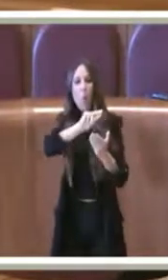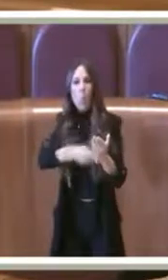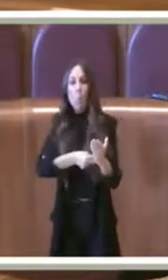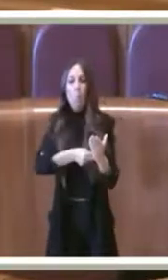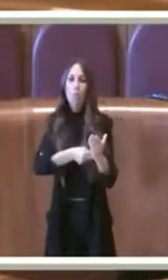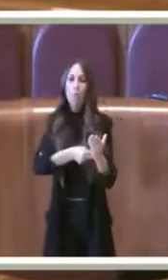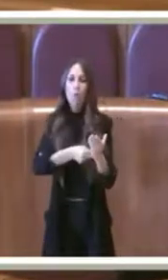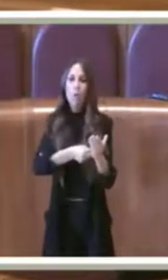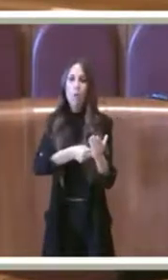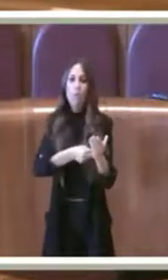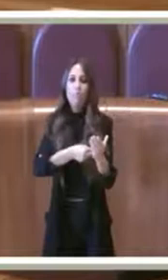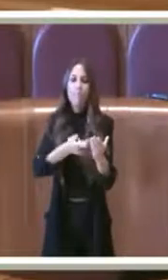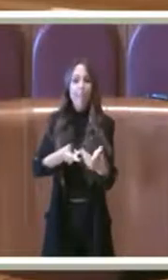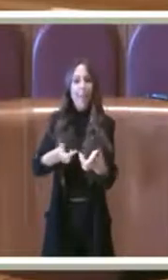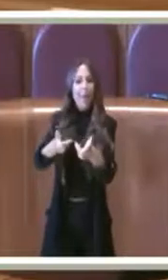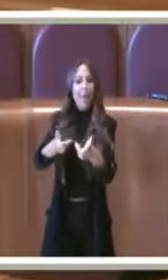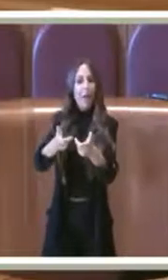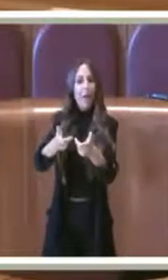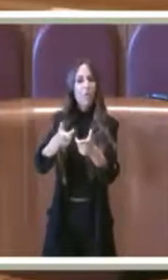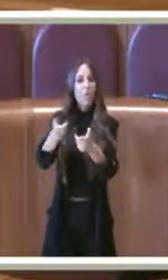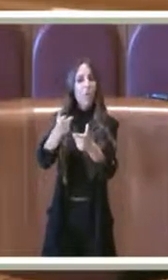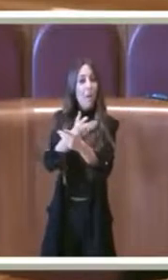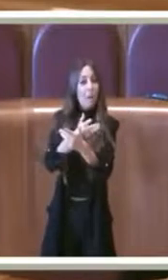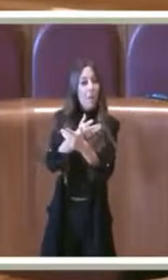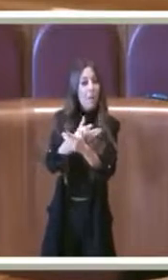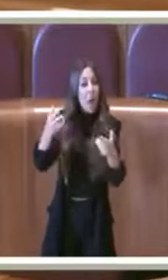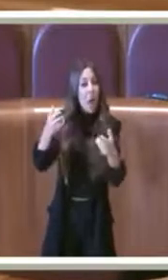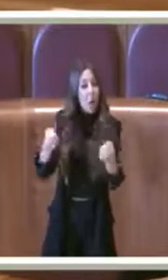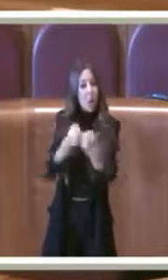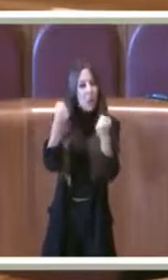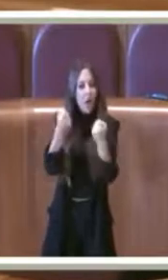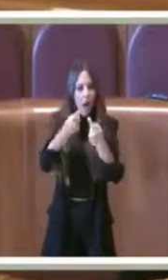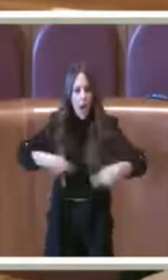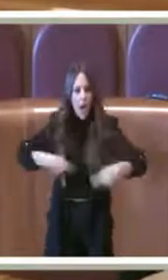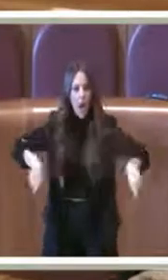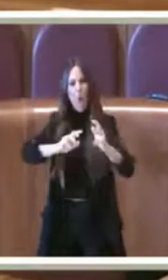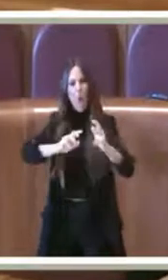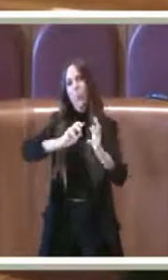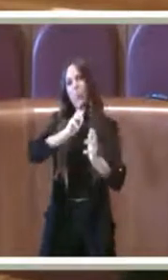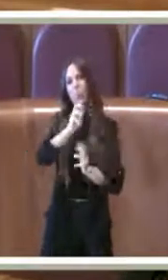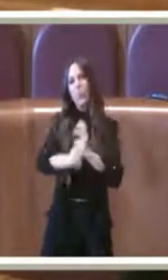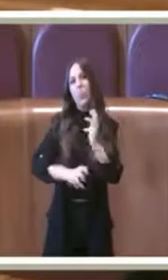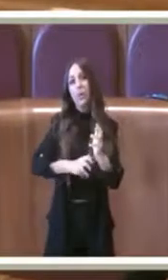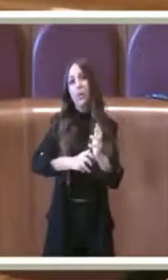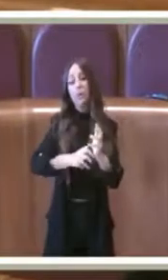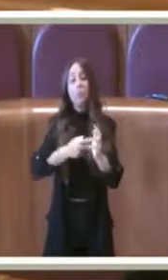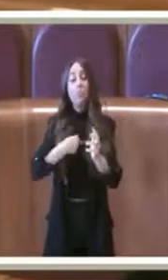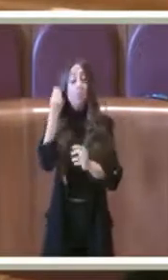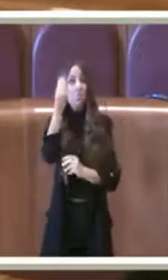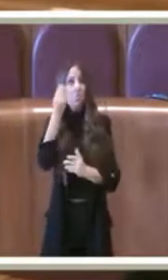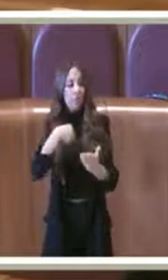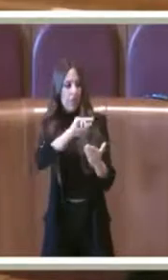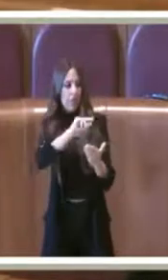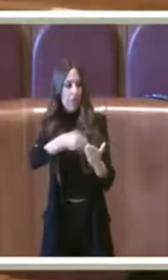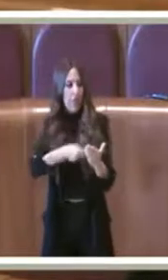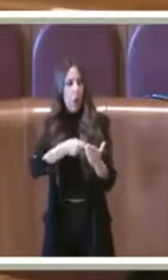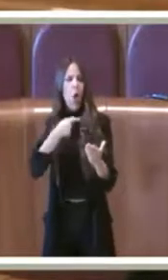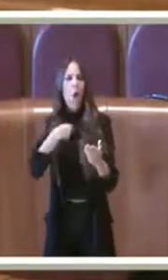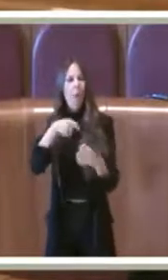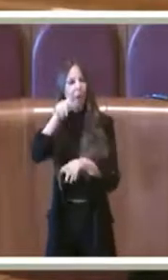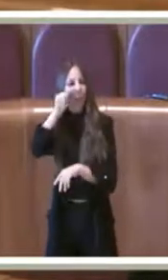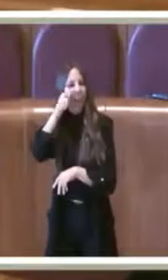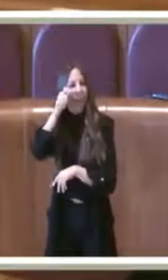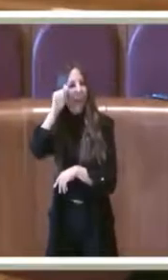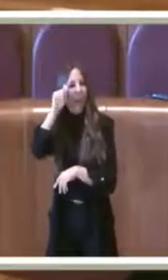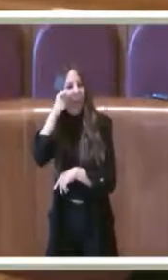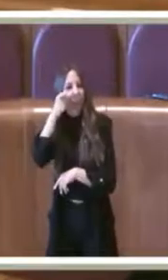ottenuta dall'opposizione in un'aula convulsa. Io direi che è una mozione che è stata estorta con l'inganno, tutti